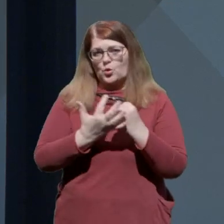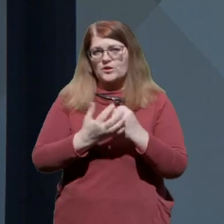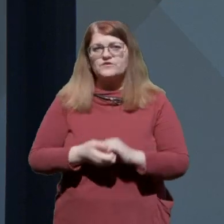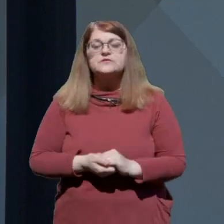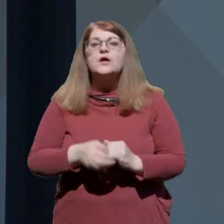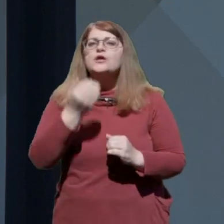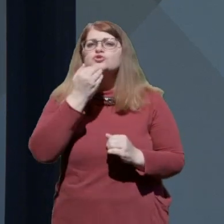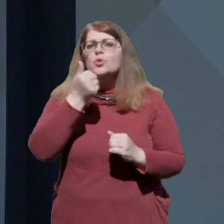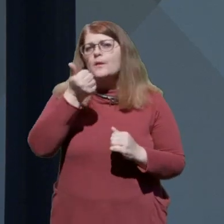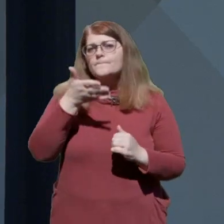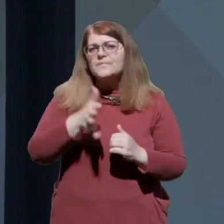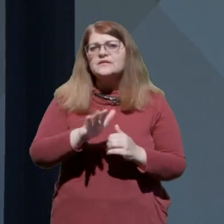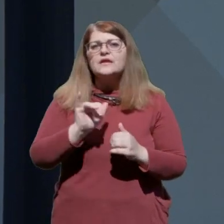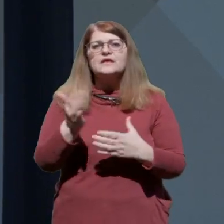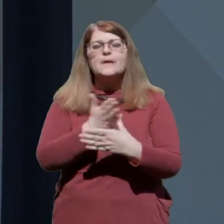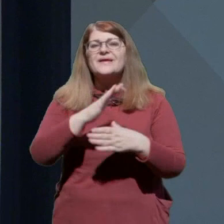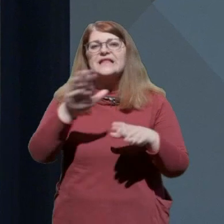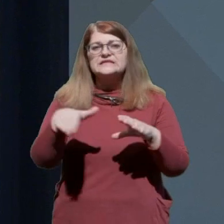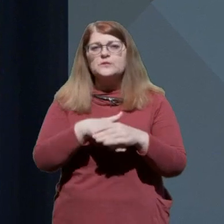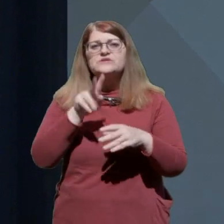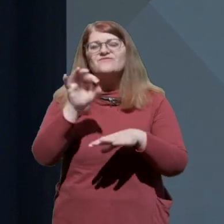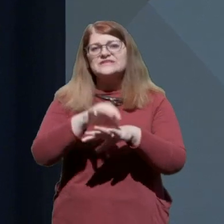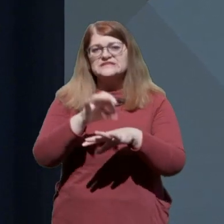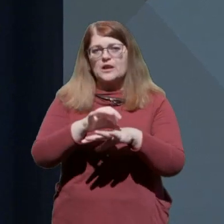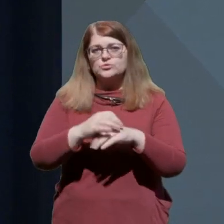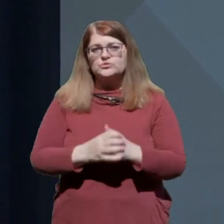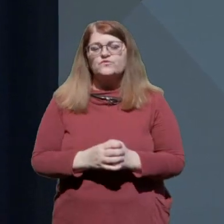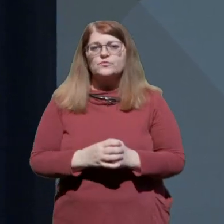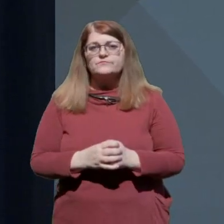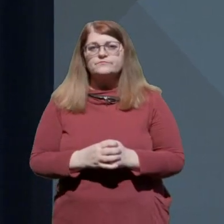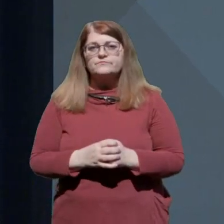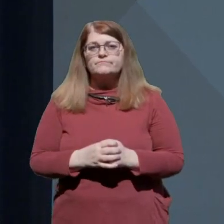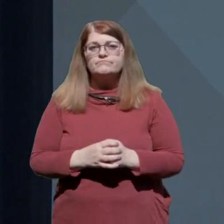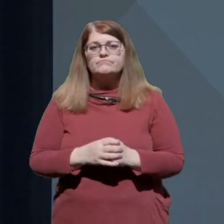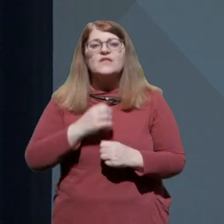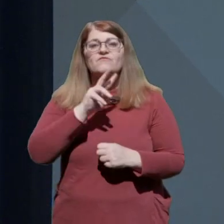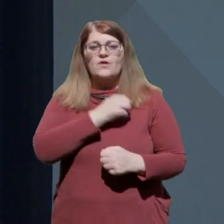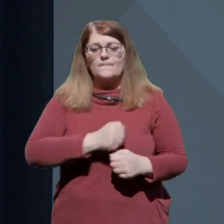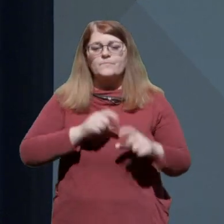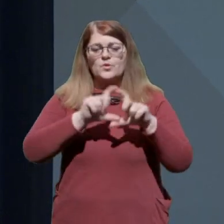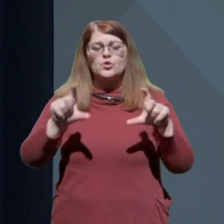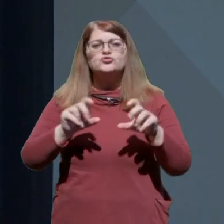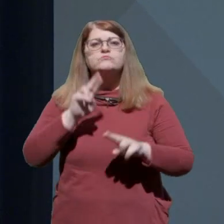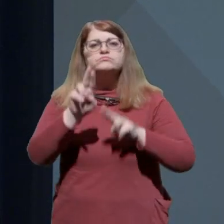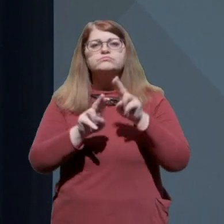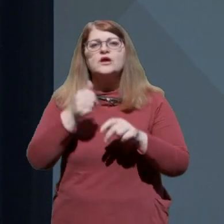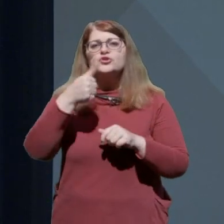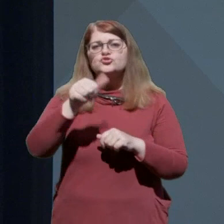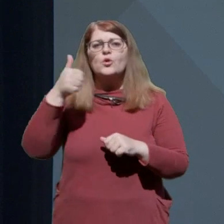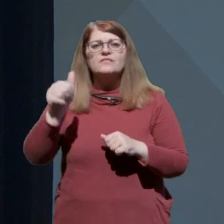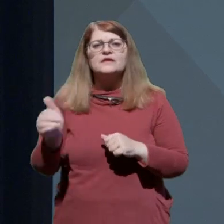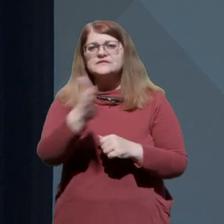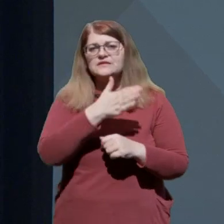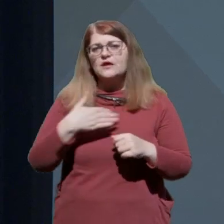Skoraj petina teh je med zaposlednimi v zdravstvu. Bolnišnici se zdravi, 11 naših rojakov,